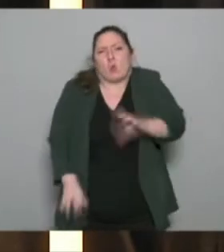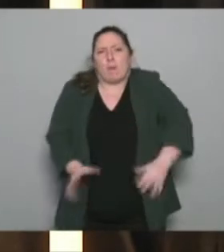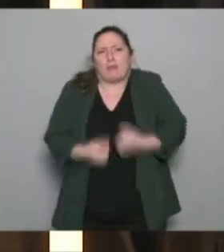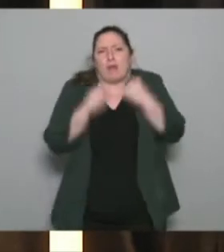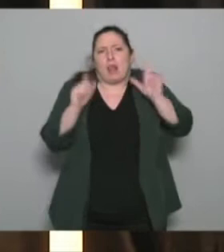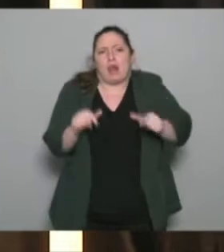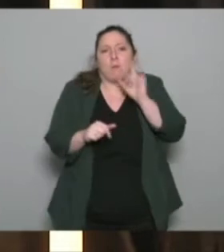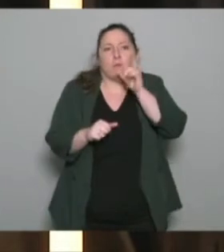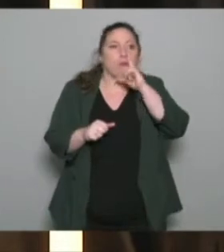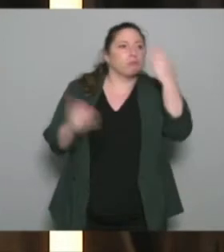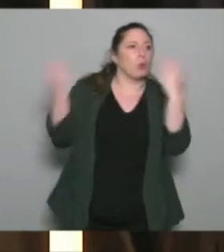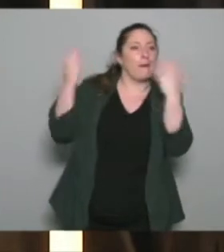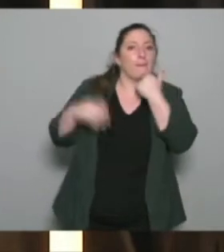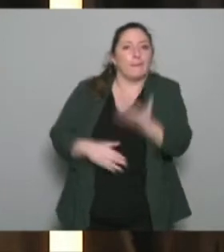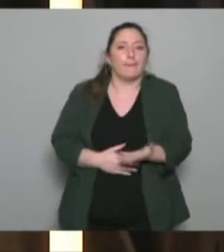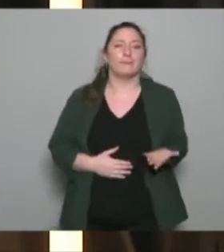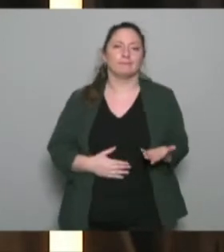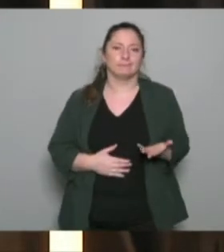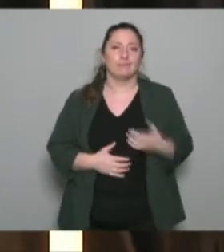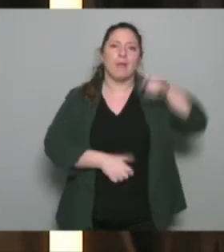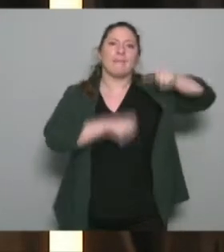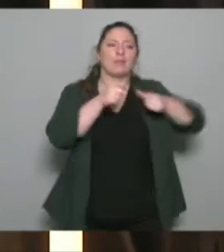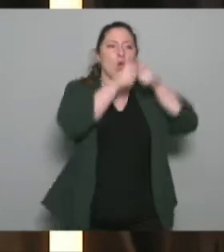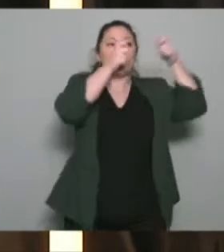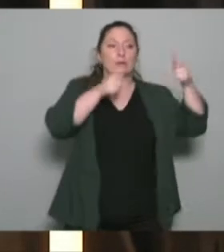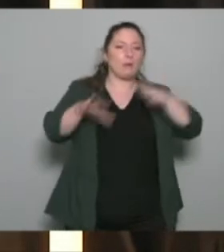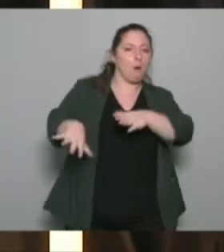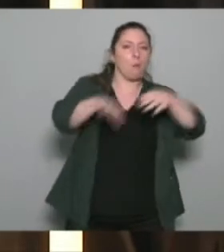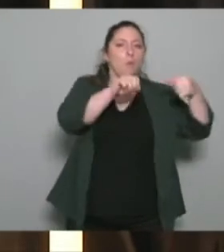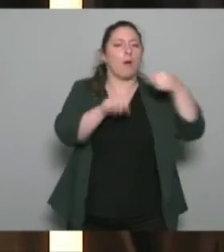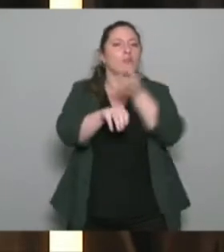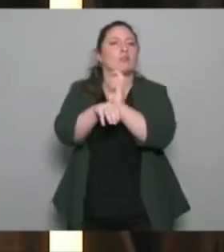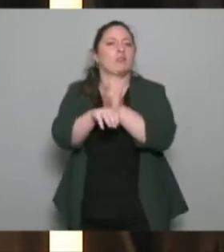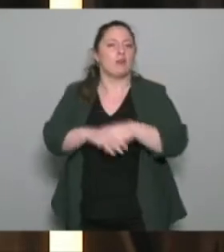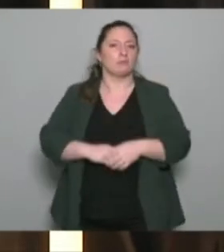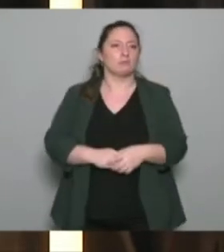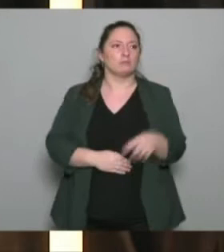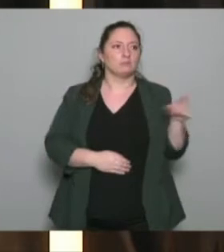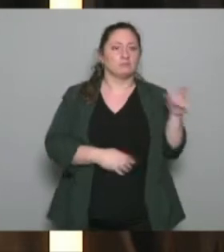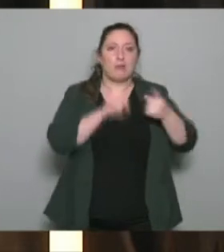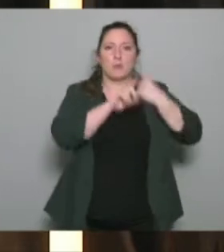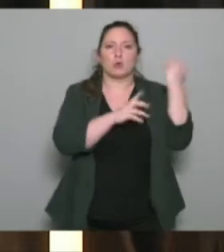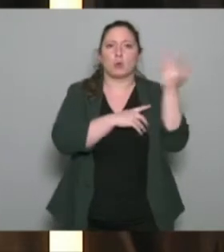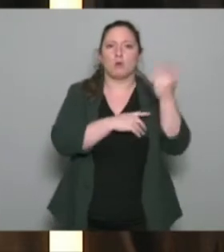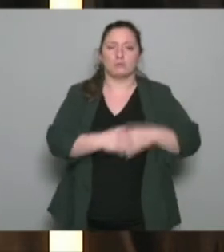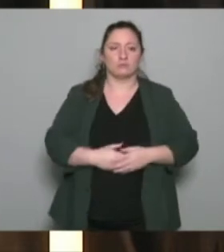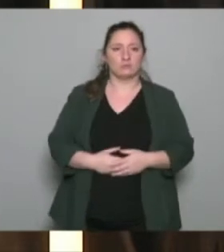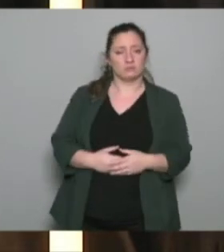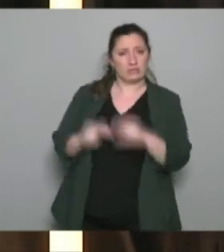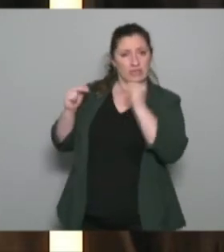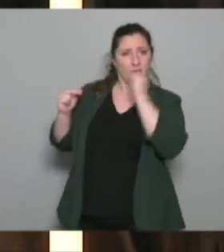Et donc, qu'est-ce que privilégient nos employeurs quand ils embauchent un éducateur ? Est-ce qu'ils privilégient la qualification